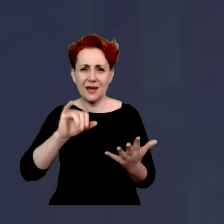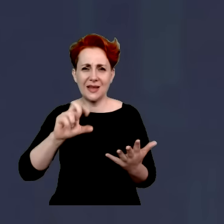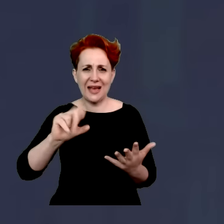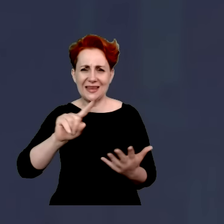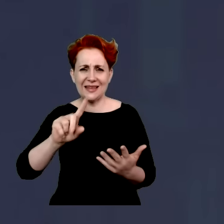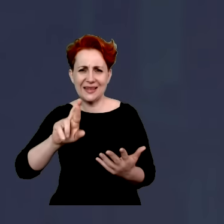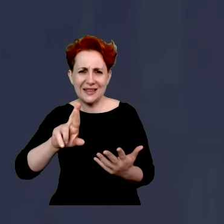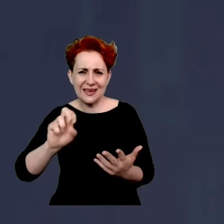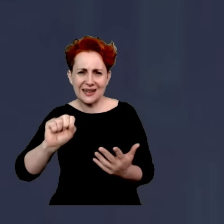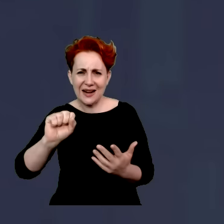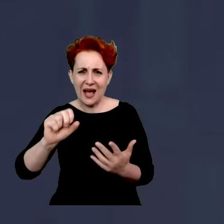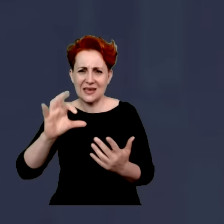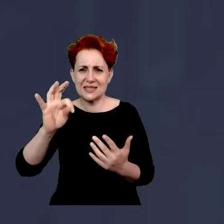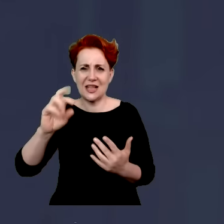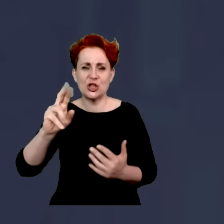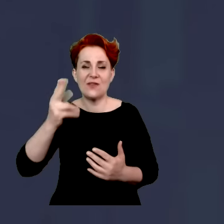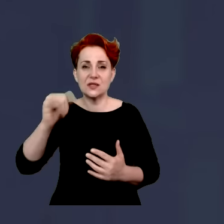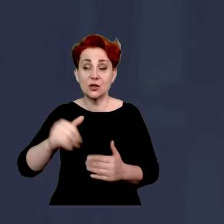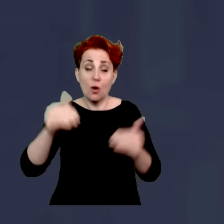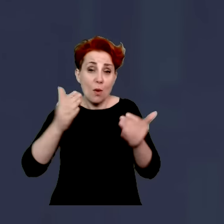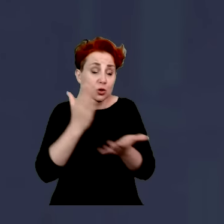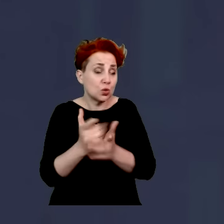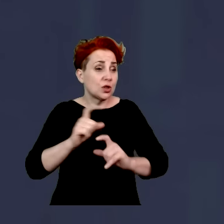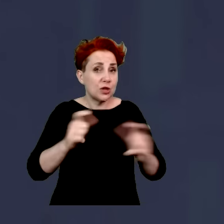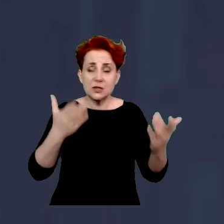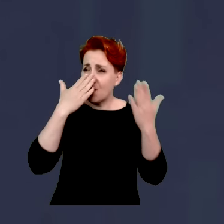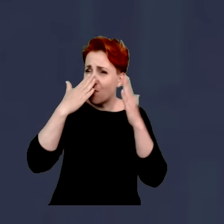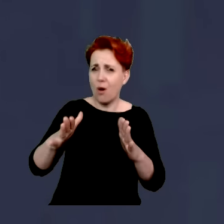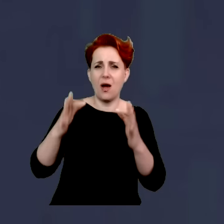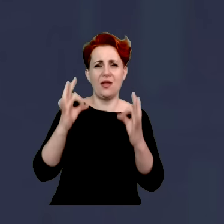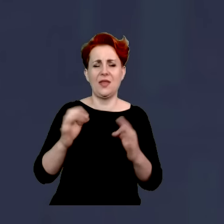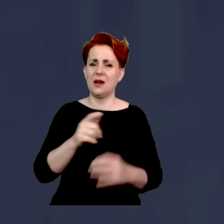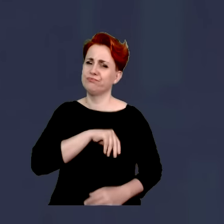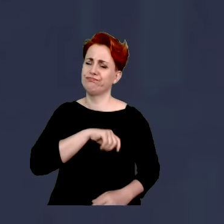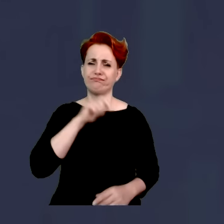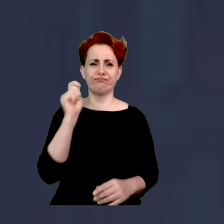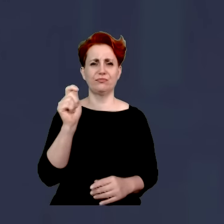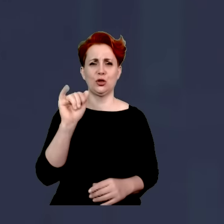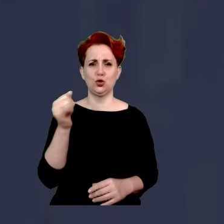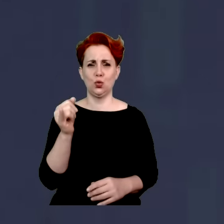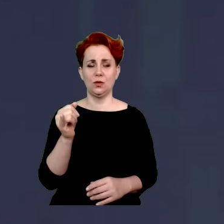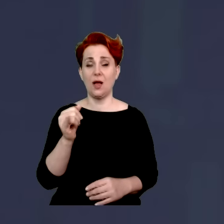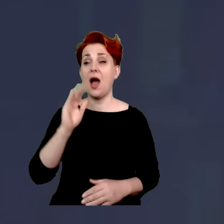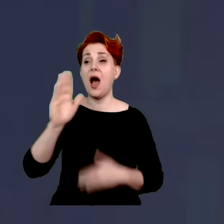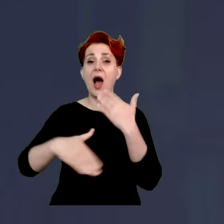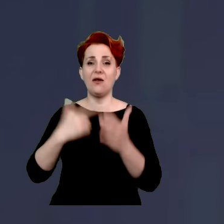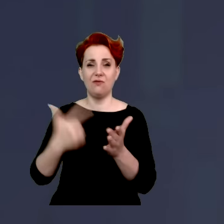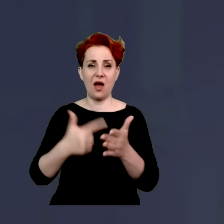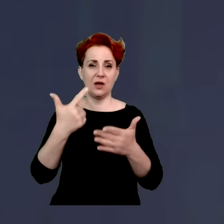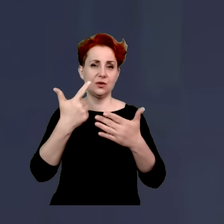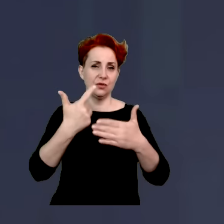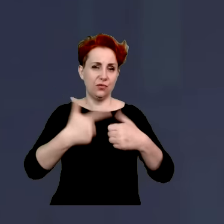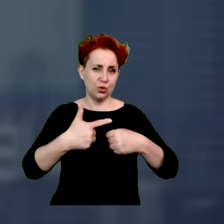Starczewskiego. Czy może czas, żeby pokazać im przy tych wyborach żółtą kartkę, a daj Boże w 2027 roku